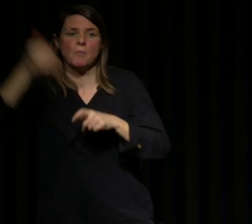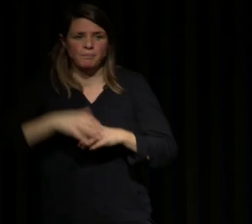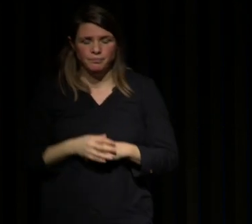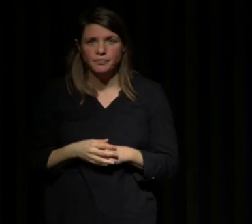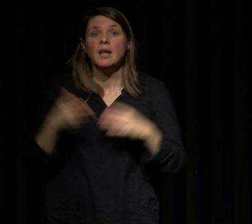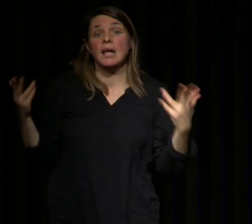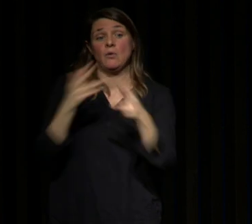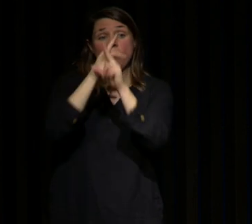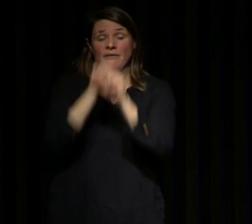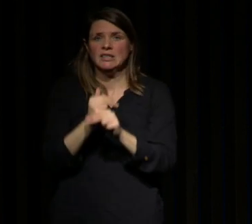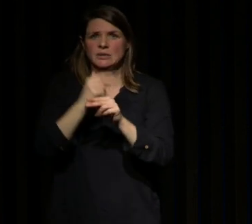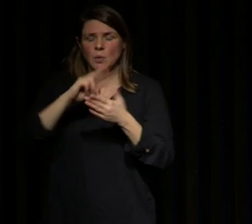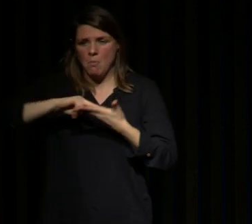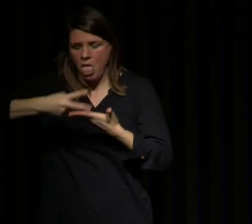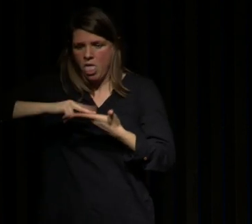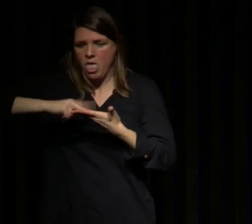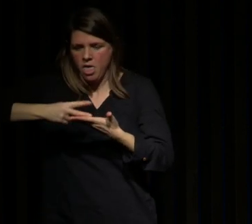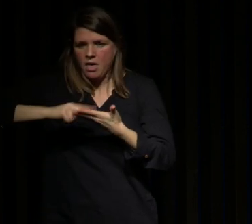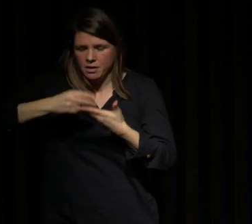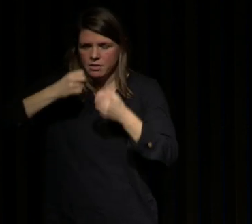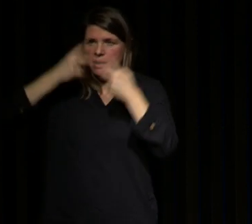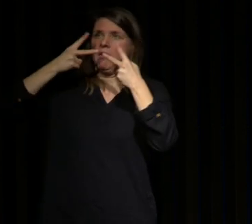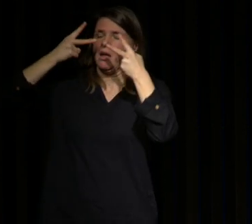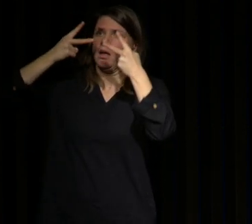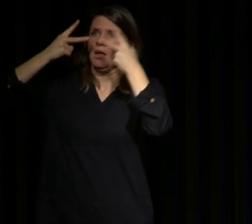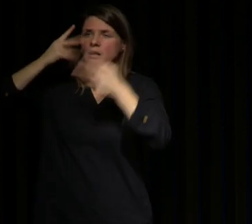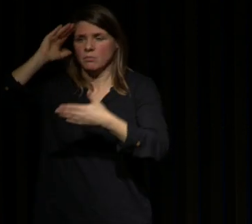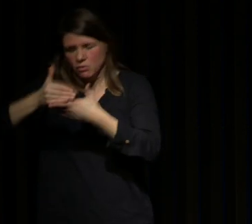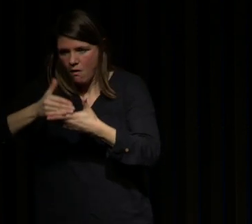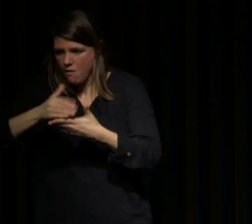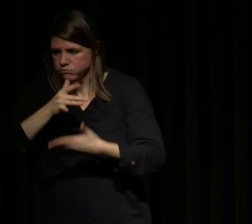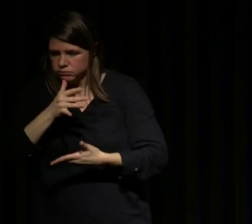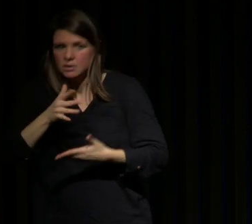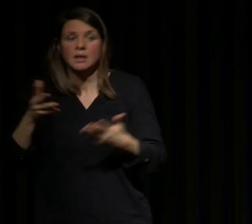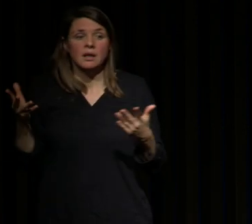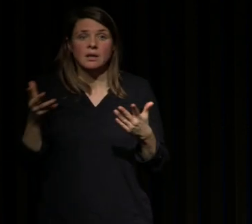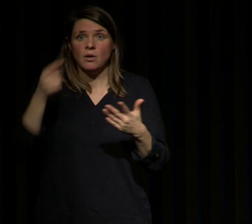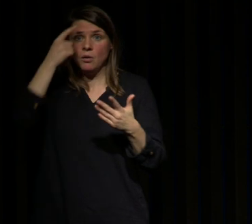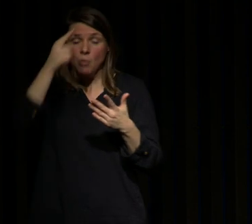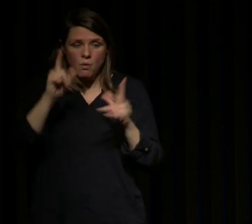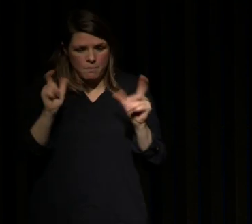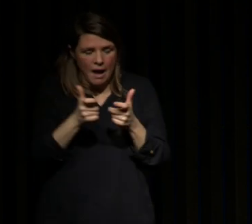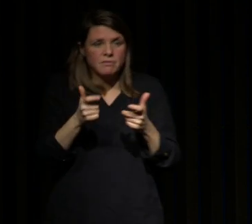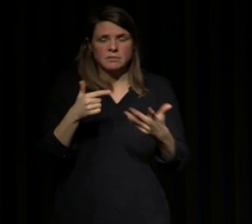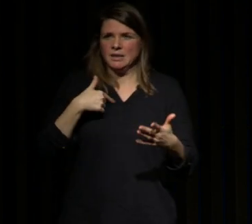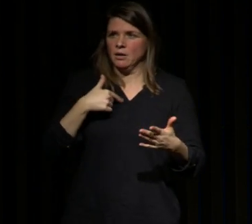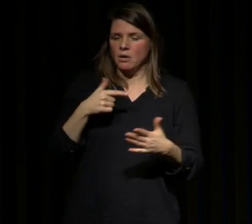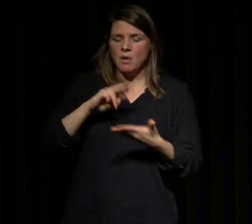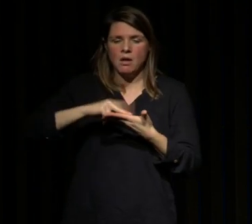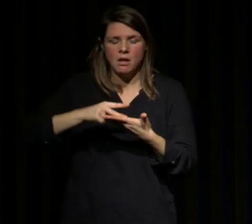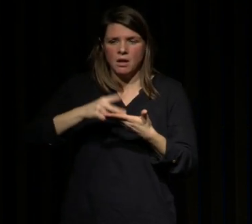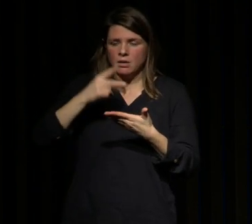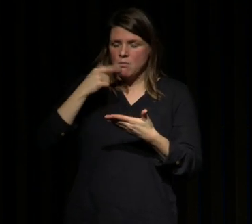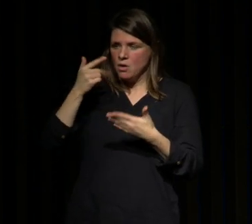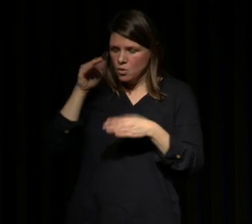la définition de l'insomnie selon le DSM-5 c'est-à-dire notre bible pour qualifier les maladies c'est je n'arrive pas à m'endormir je me